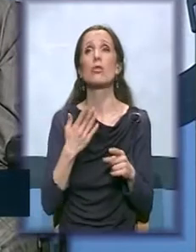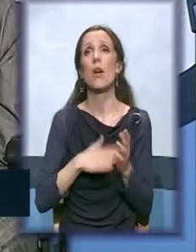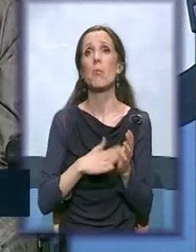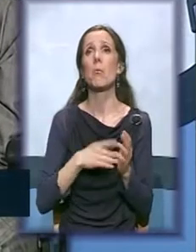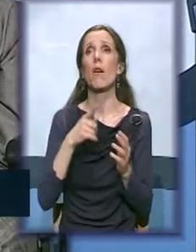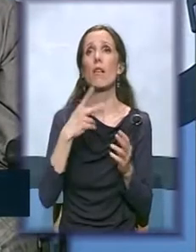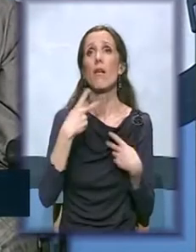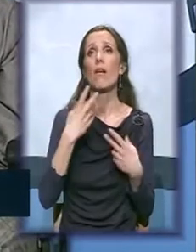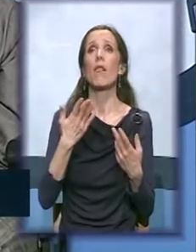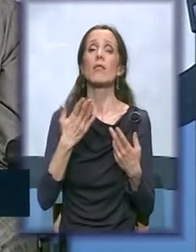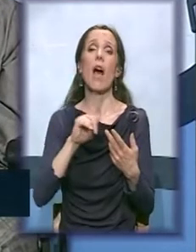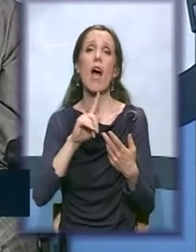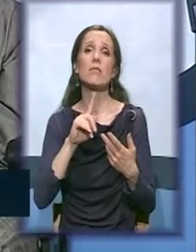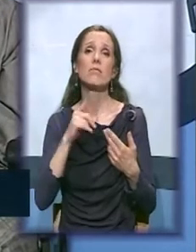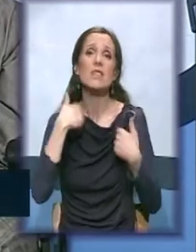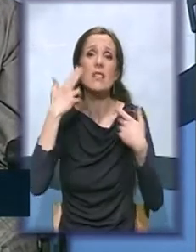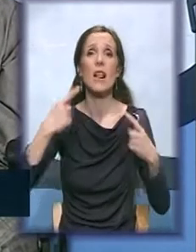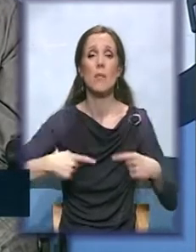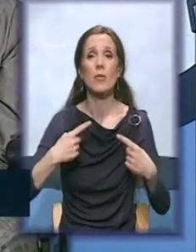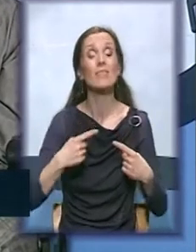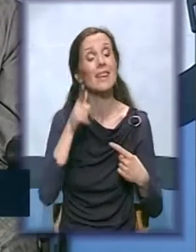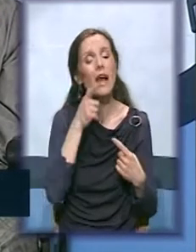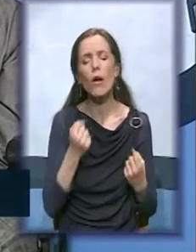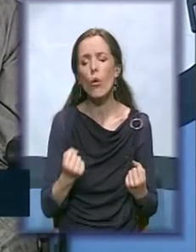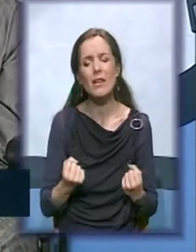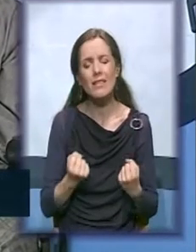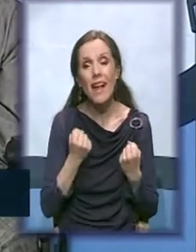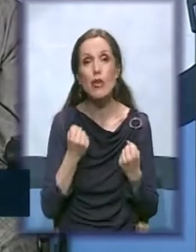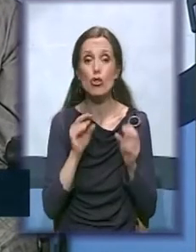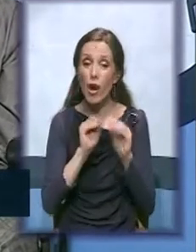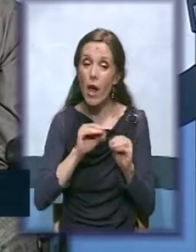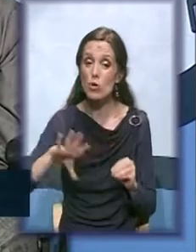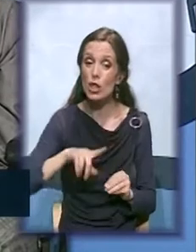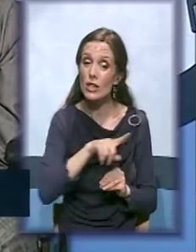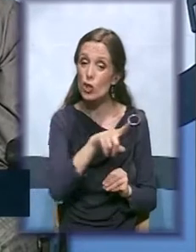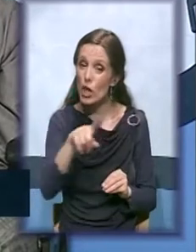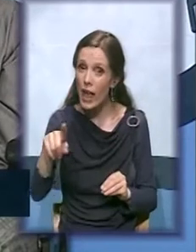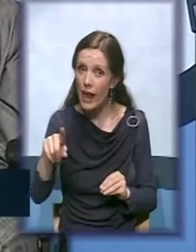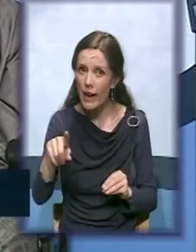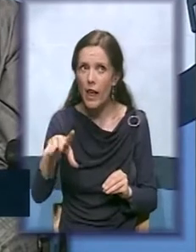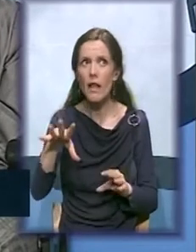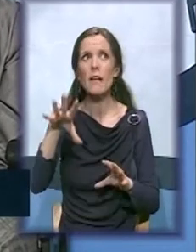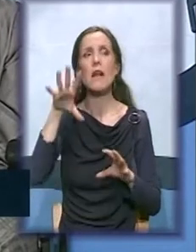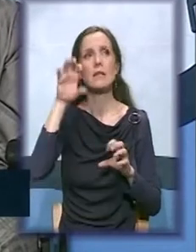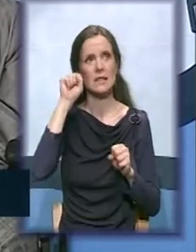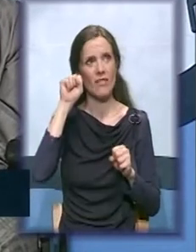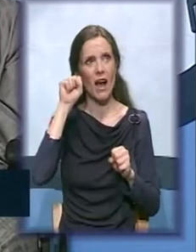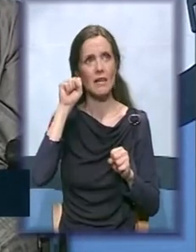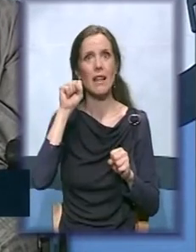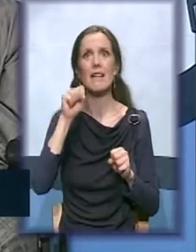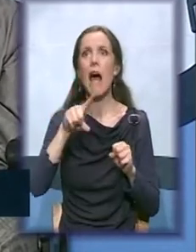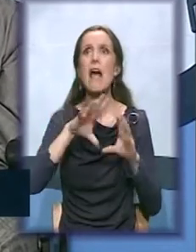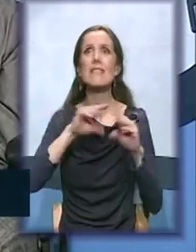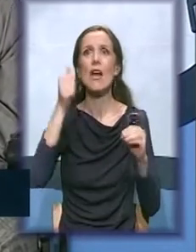tako dalje. Jako teško je prepoznati. Mislim, naučiti žene da sve što neko kaže a vama se ne dopada i